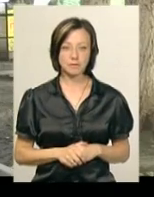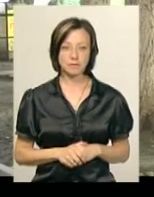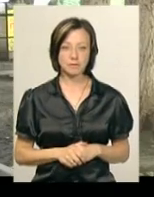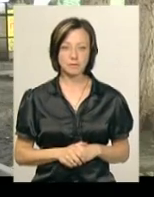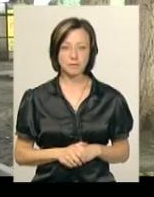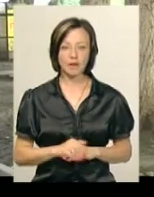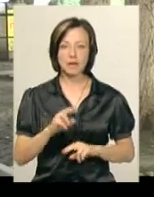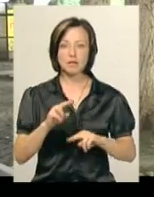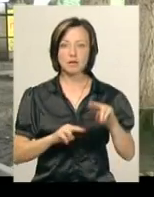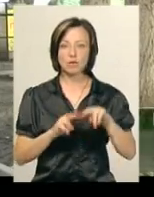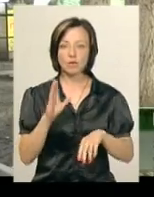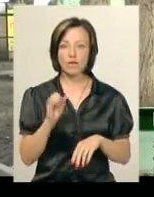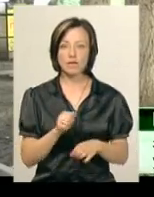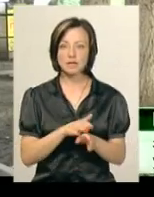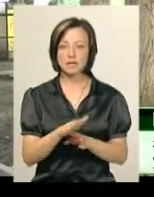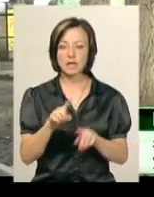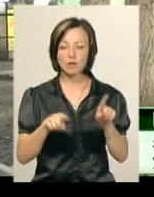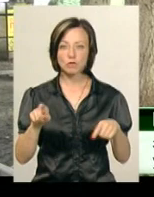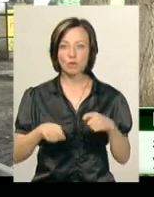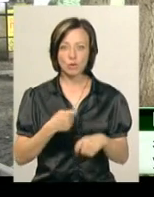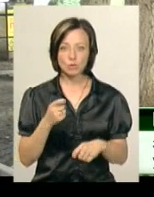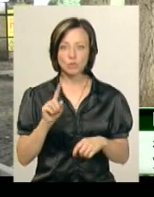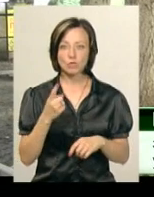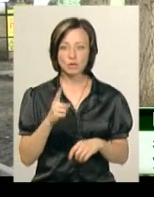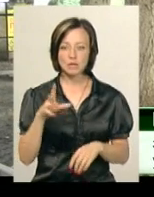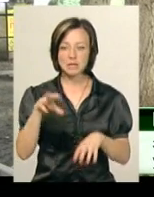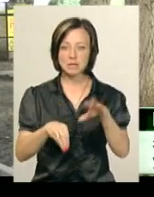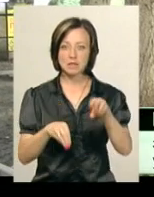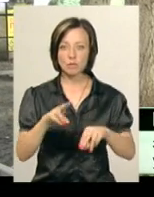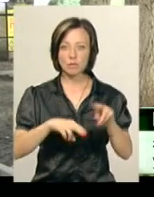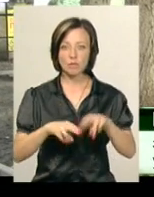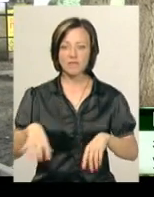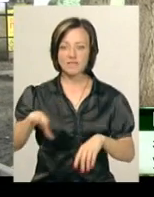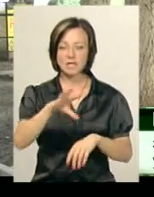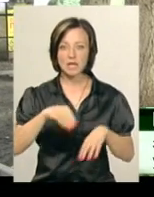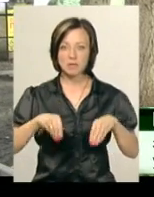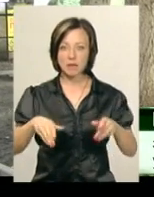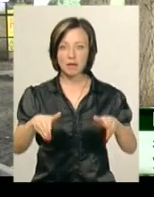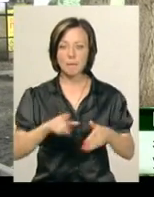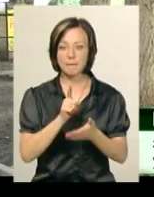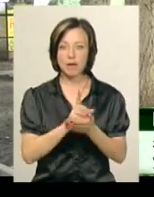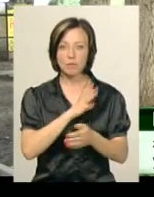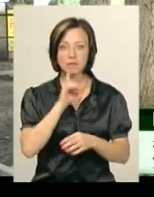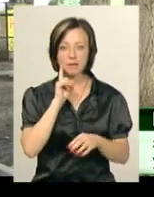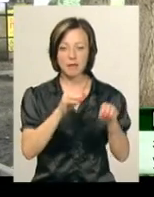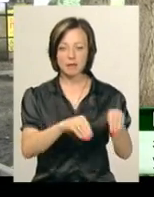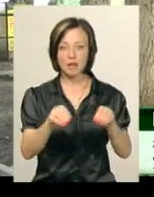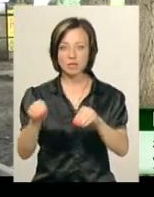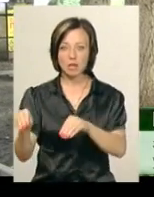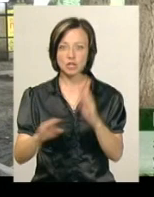Забудова здійснюється інколи з порушенням, тому що забудовується вся земельна ділянка, а мали б бути там зелені насадження,